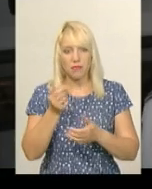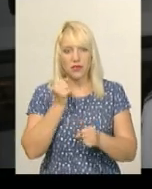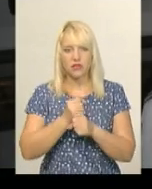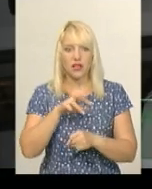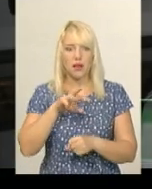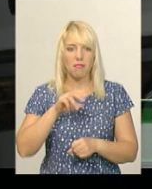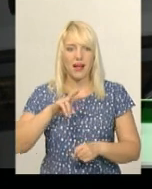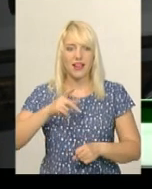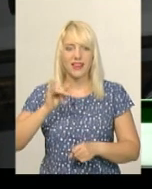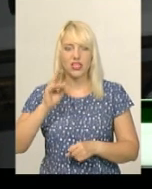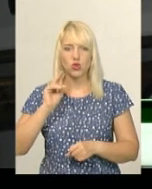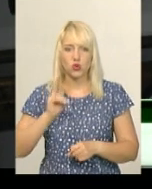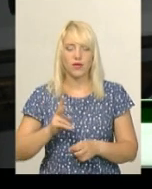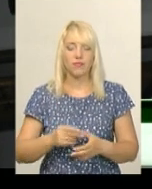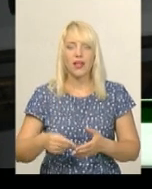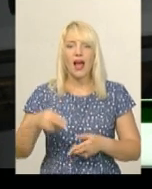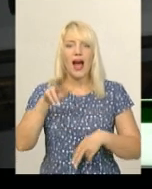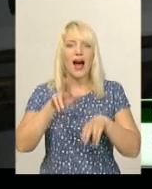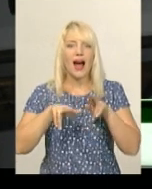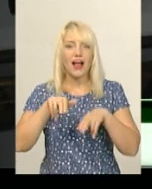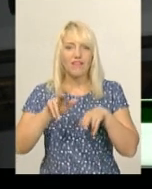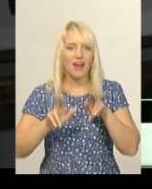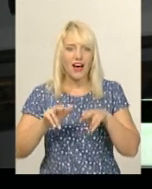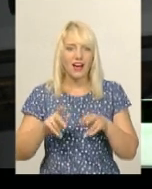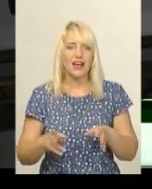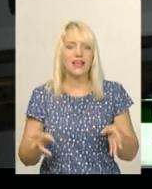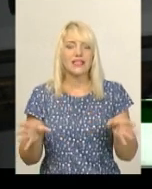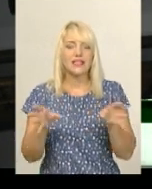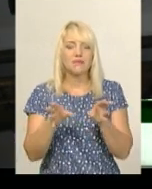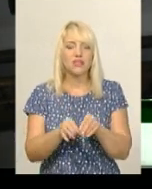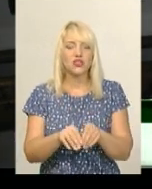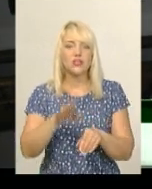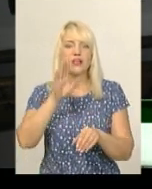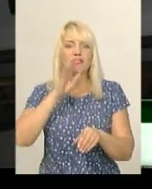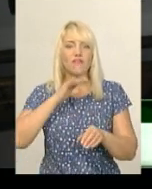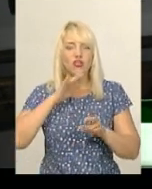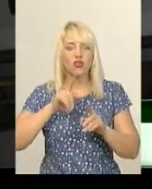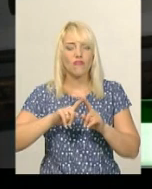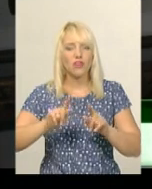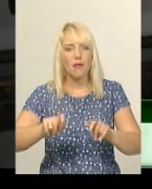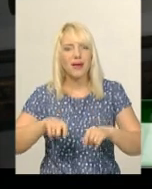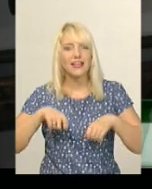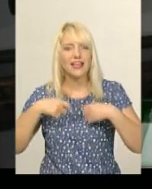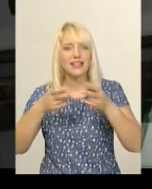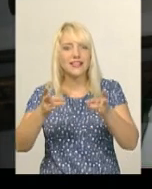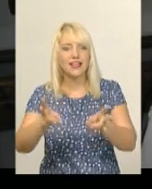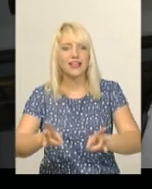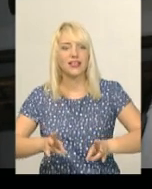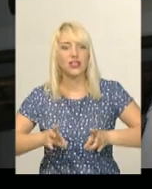Акварель передає, за рахунок того, що вона змішується з водою, вона передає дуже ніжність і